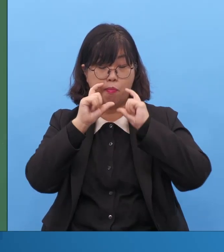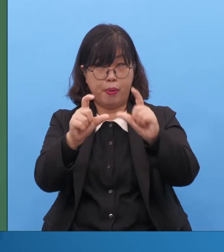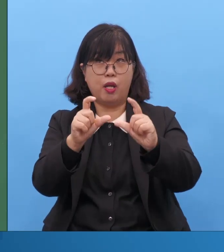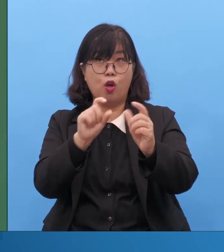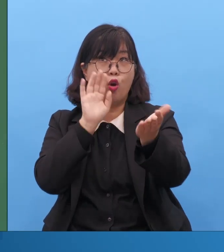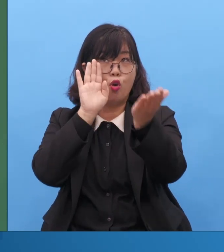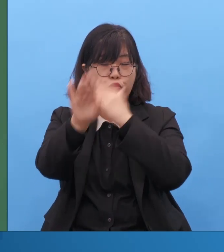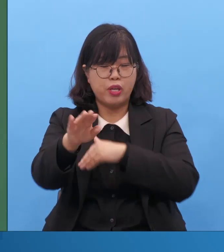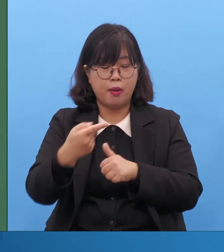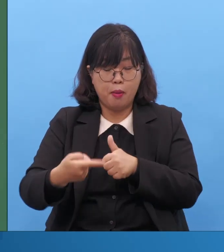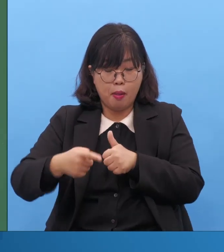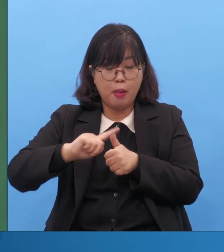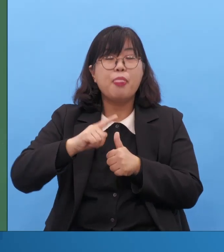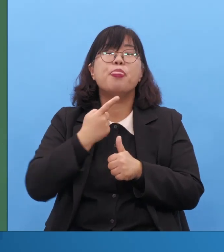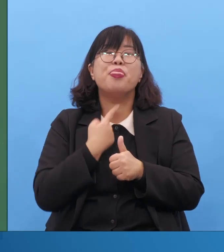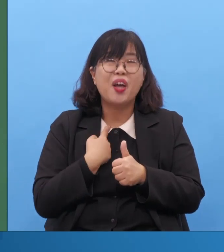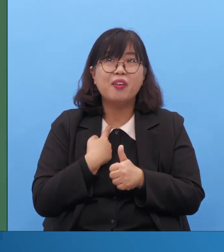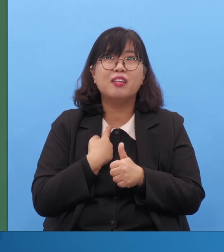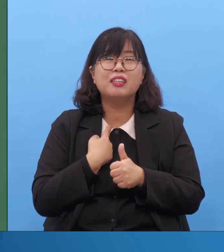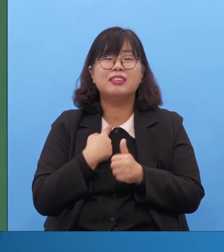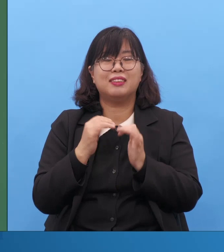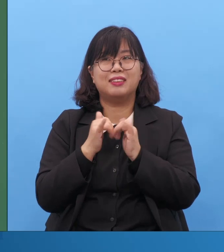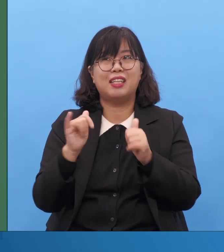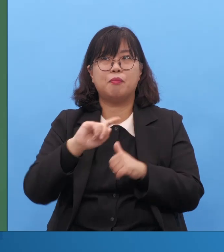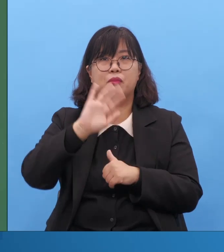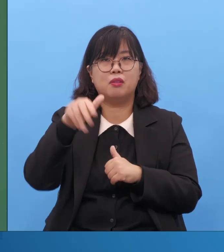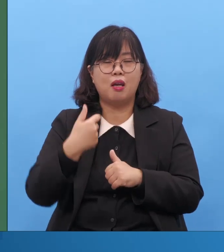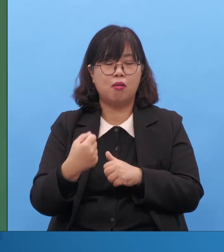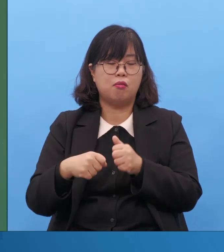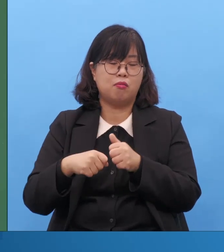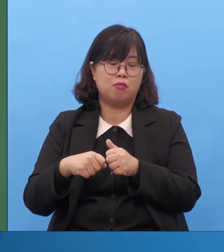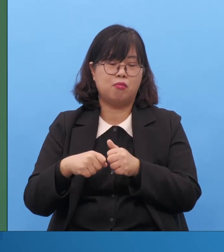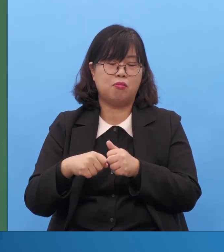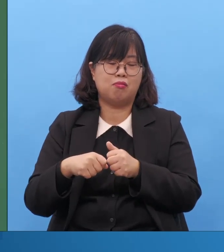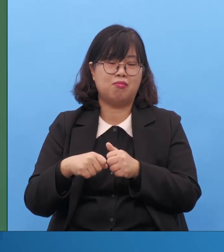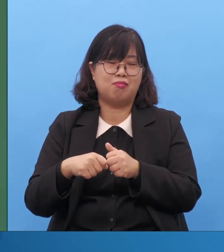주로 좀 이렇게 성공을 노리는 사람들은 안 와요.